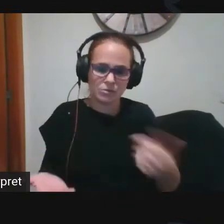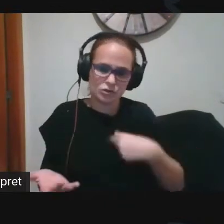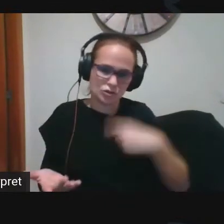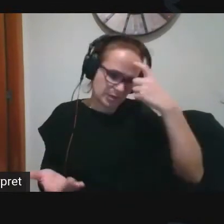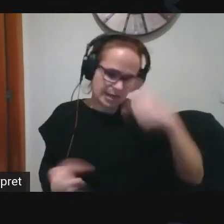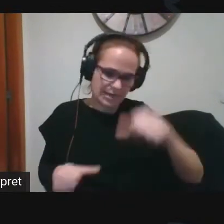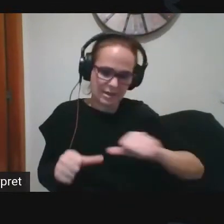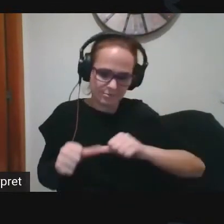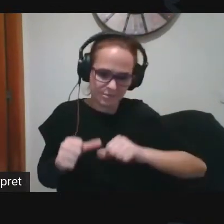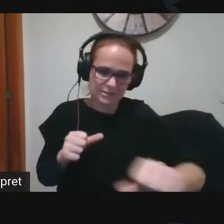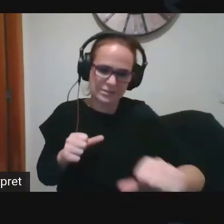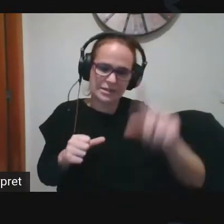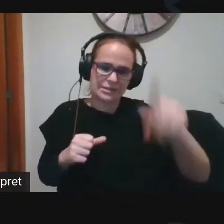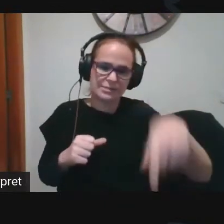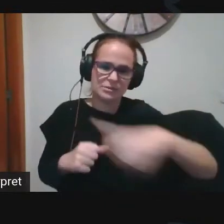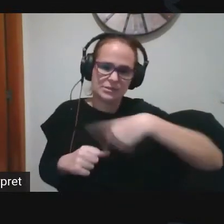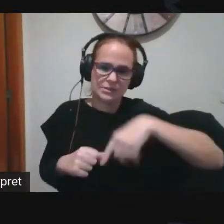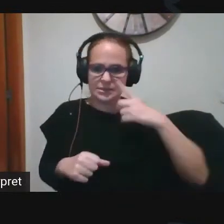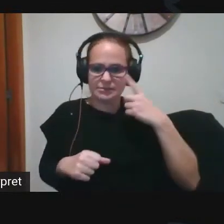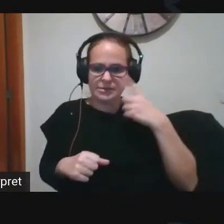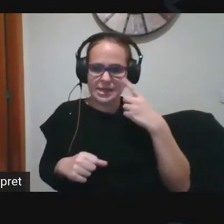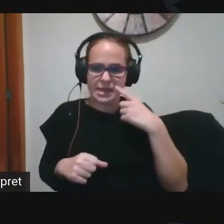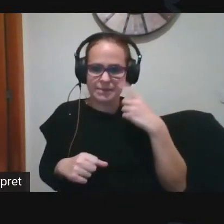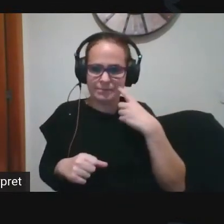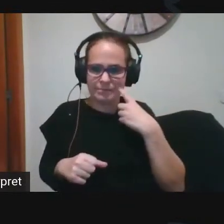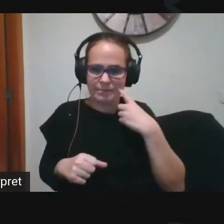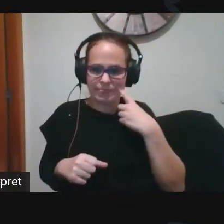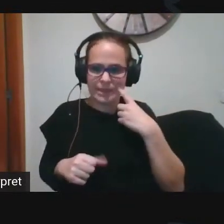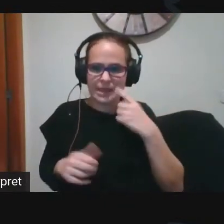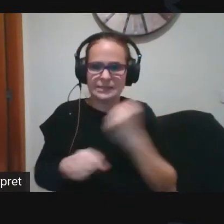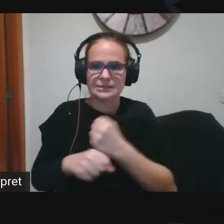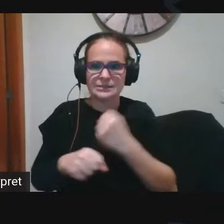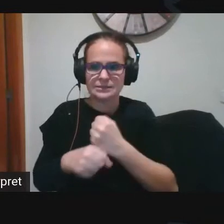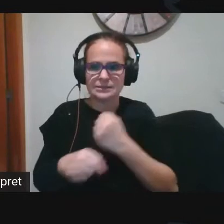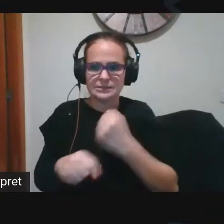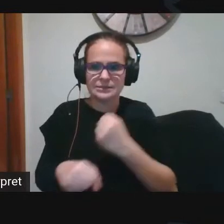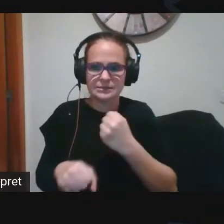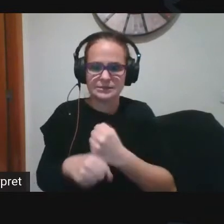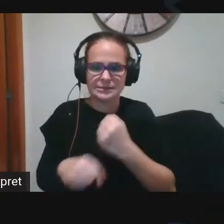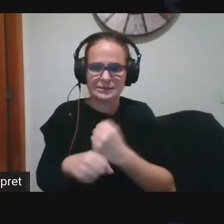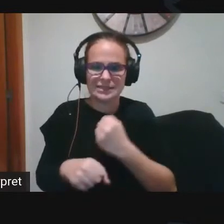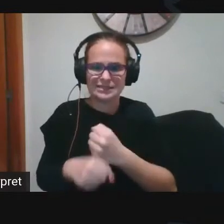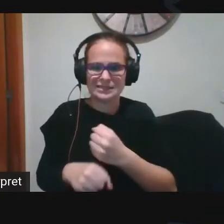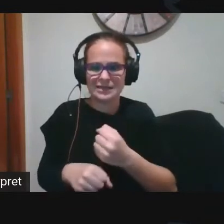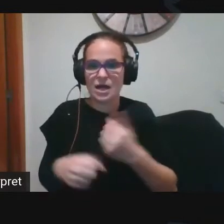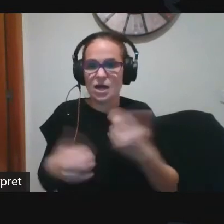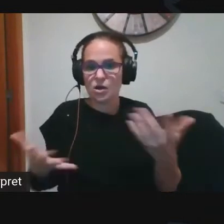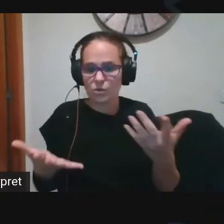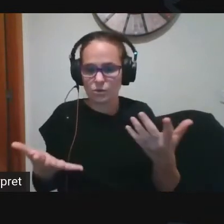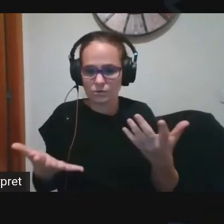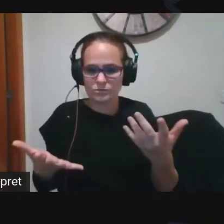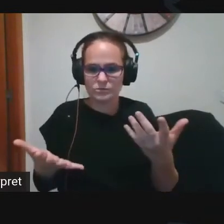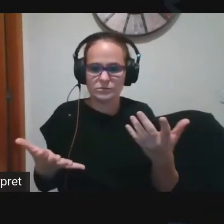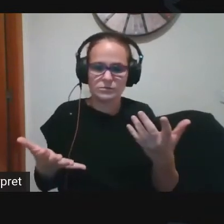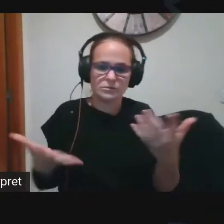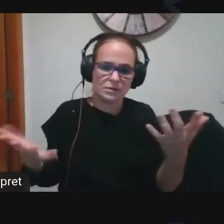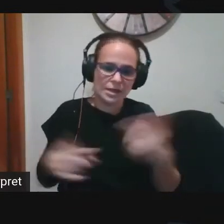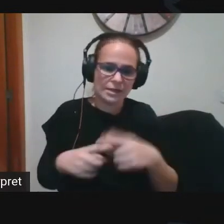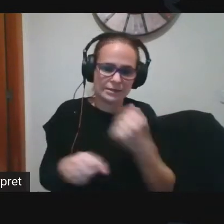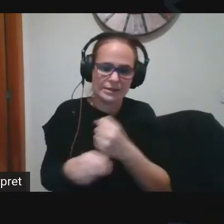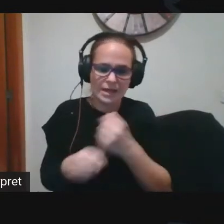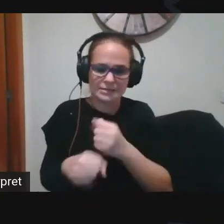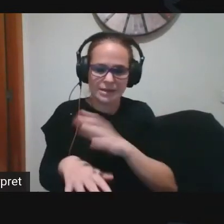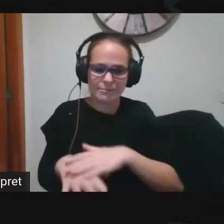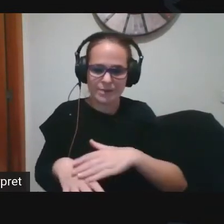partir d'ara també veiem quina és la nostra tasca de ser competents digitals de fer que